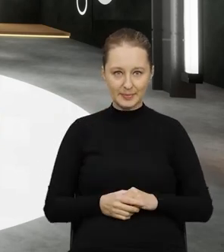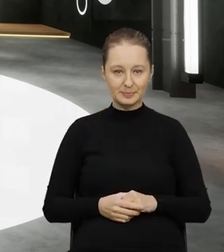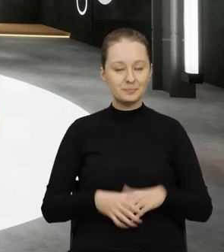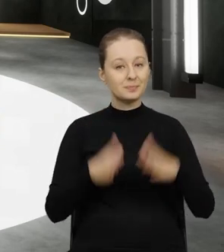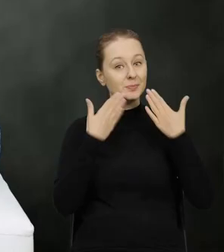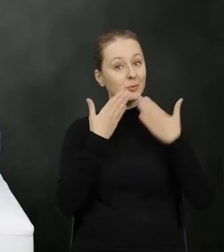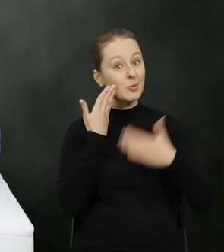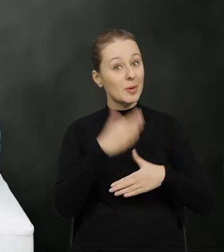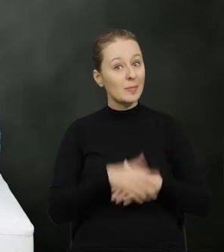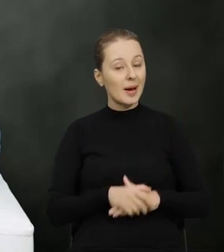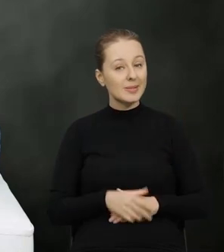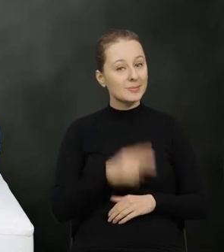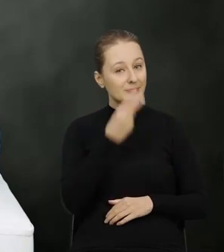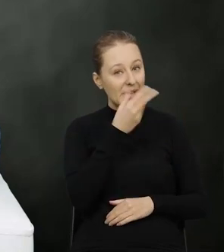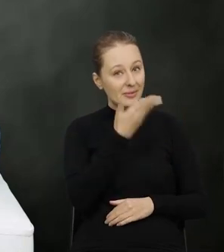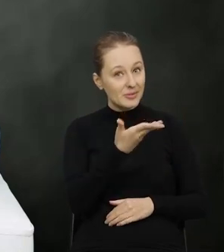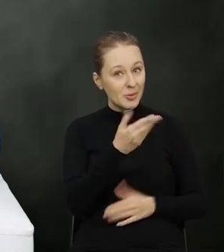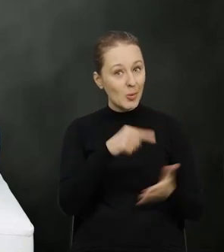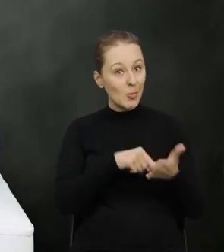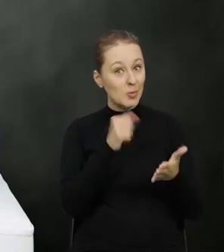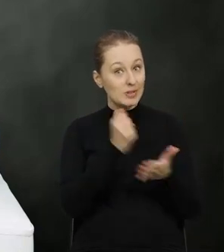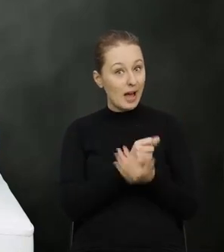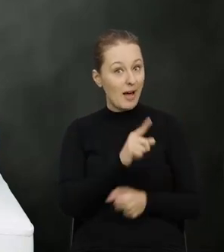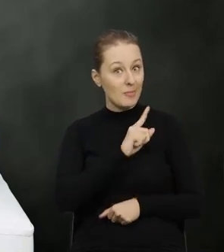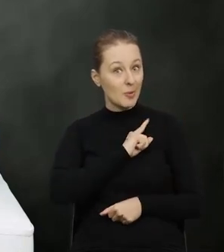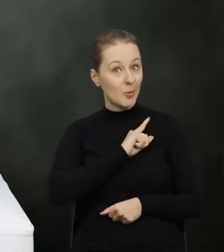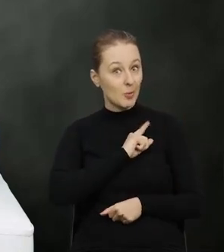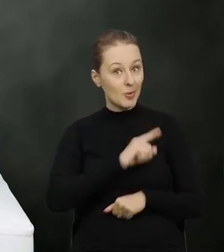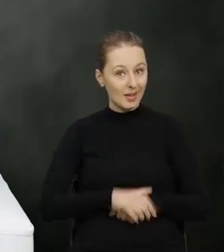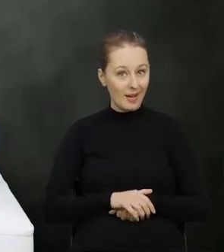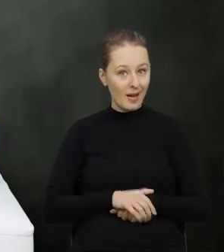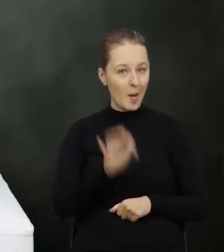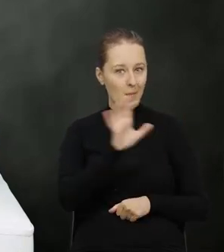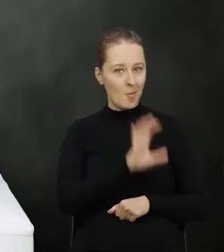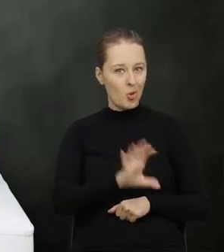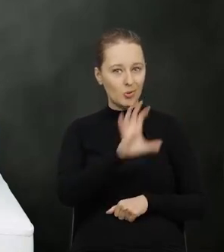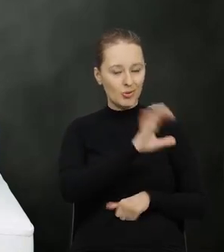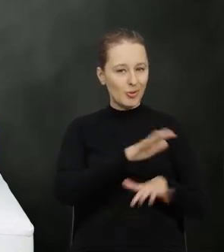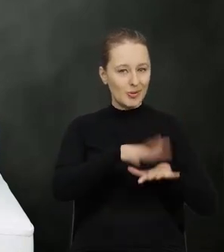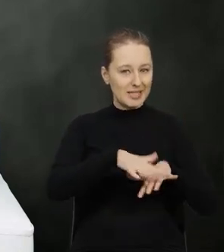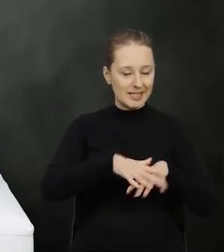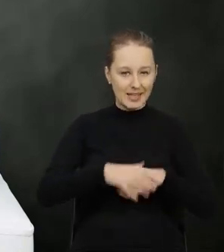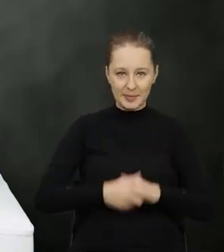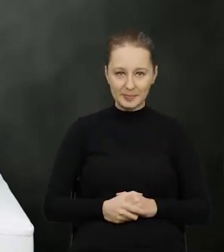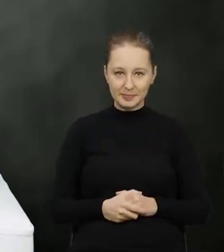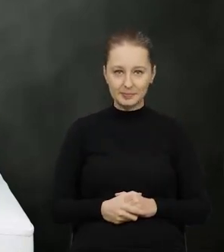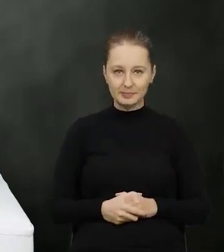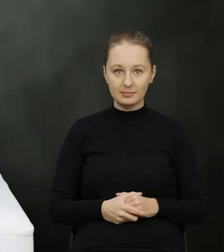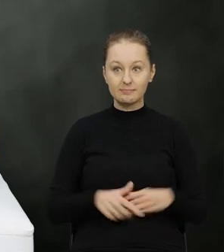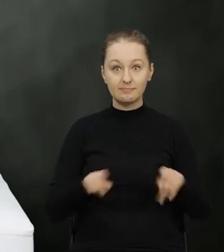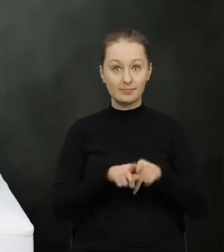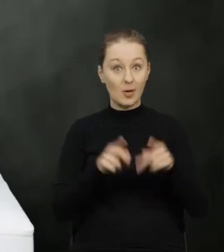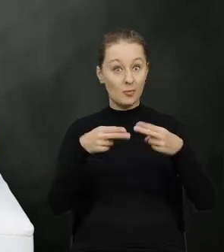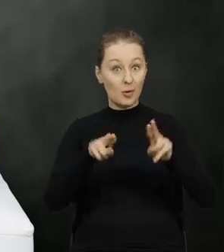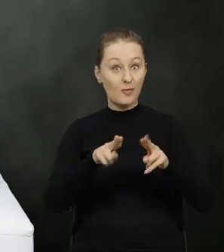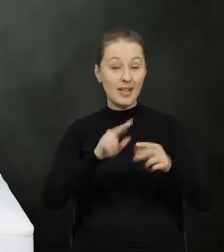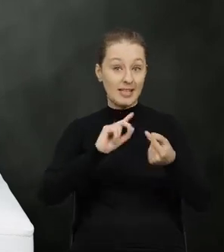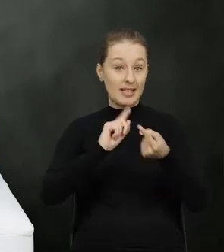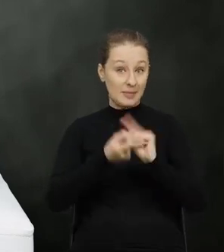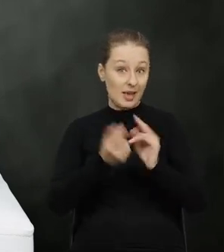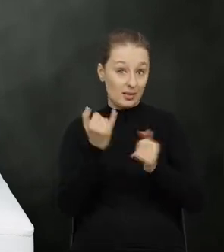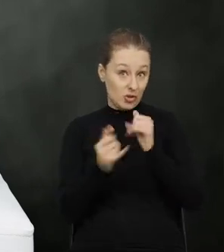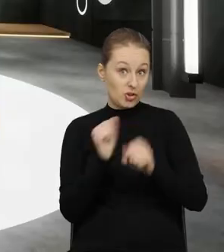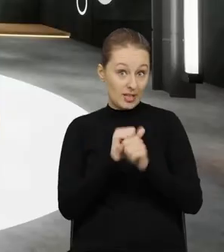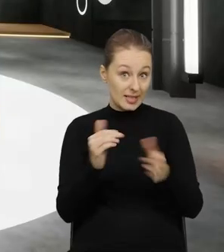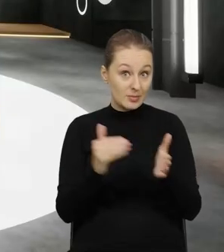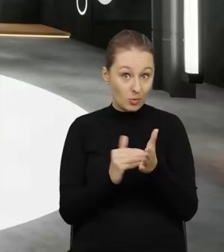dziękuję bardzo czyli jak widzimy ustawodawca czuwa monitoruje system i prowadza zmiany